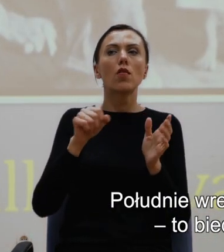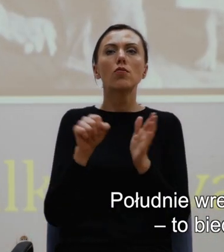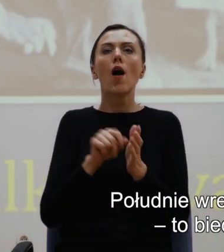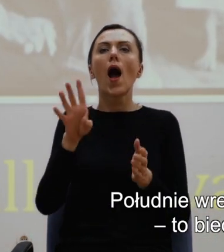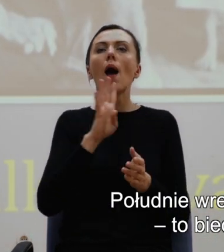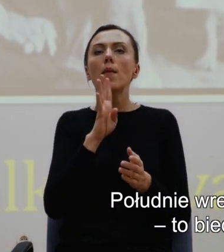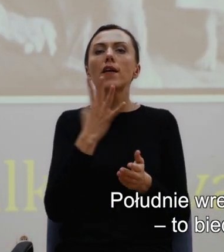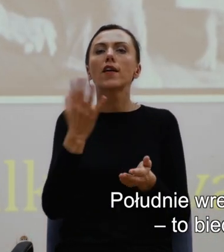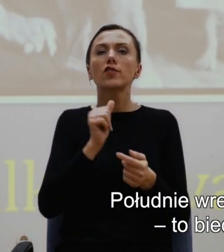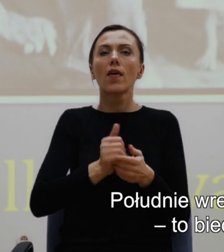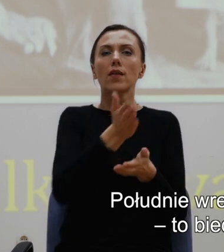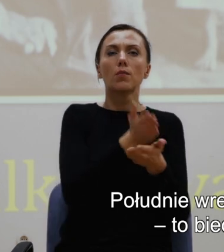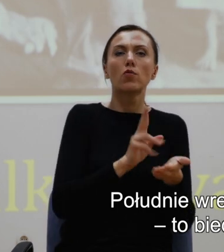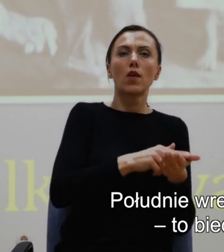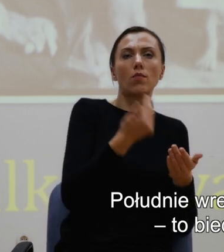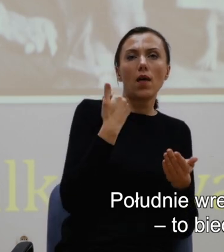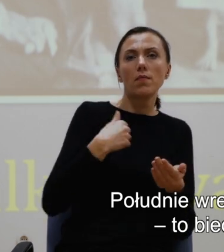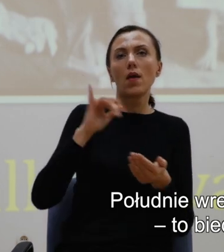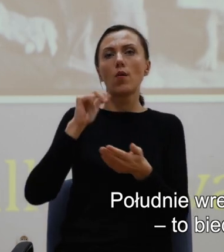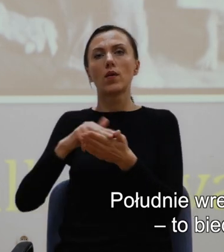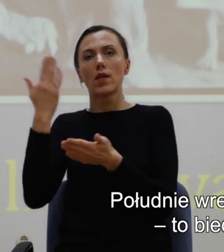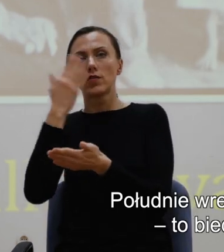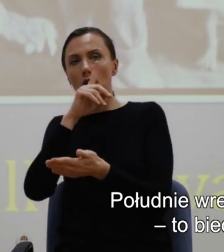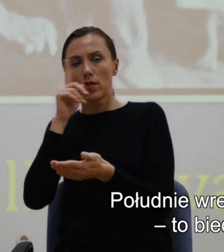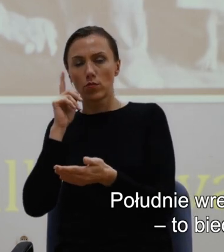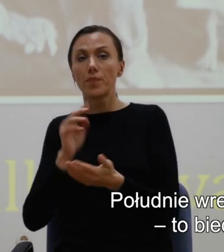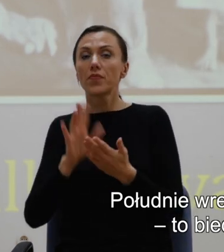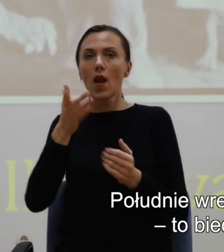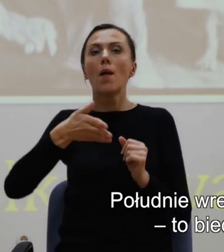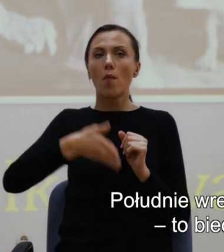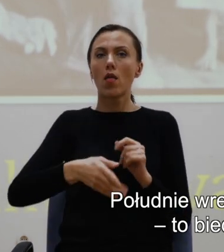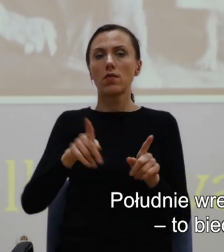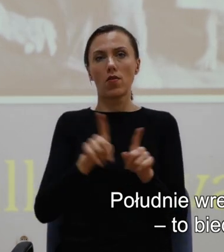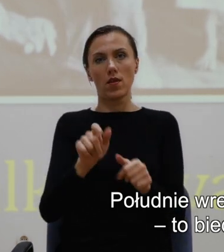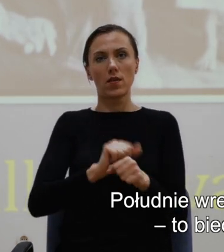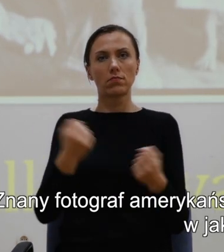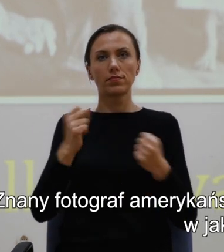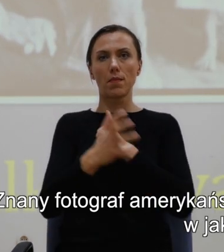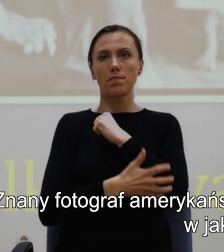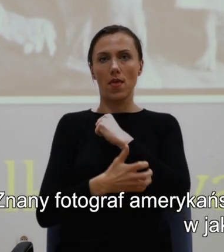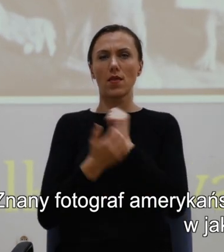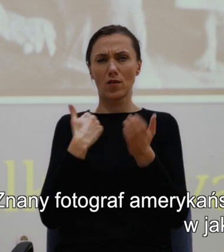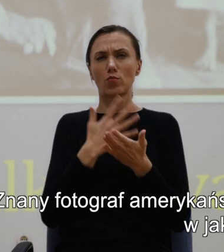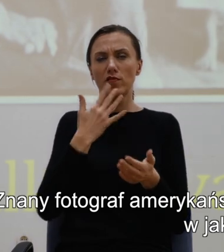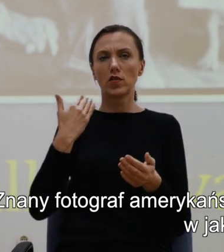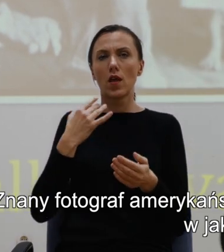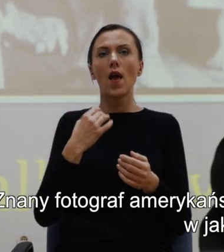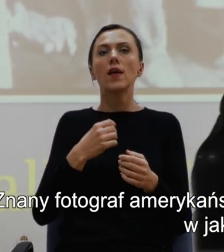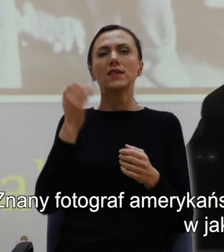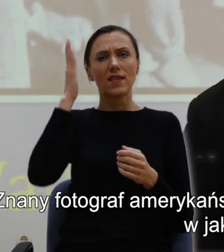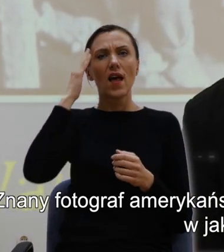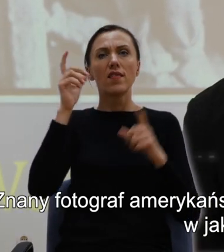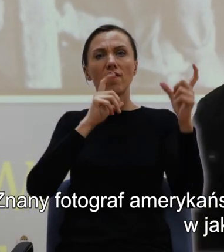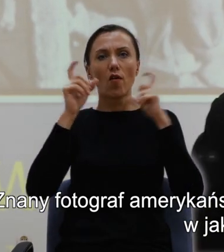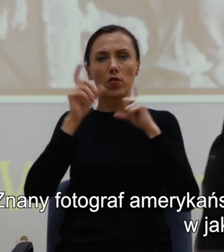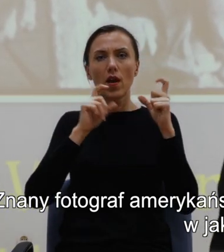Południe wreszcie, i to jest ostatni element układanki, to bieda, o której wspomniałem wcześniej. Znany fotograf amerykański Walker